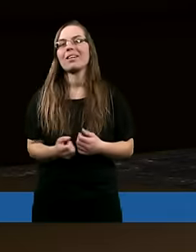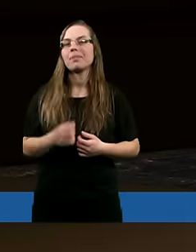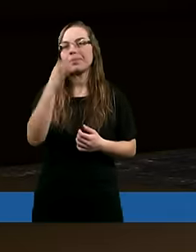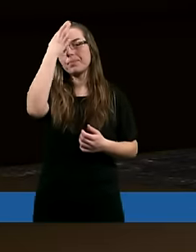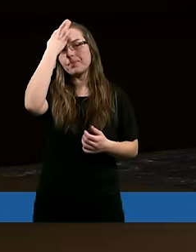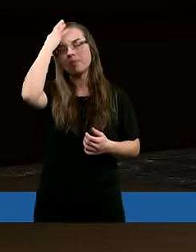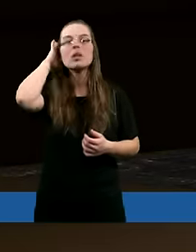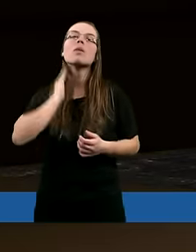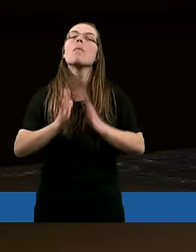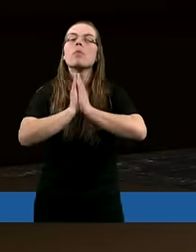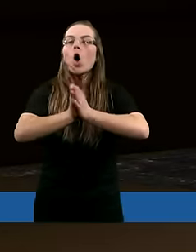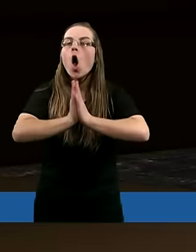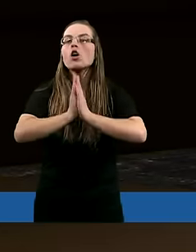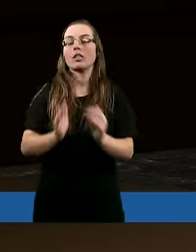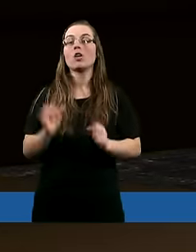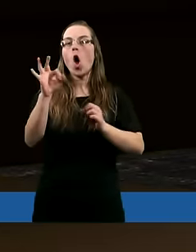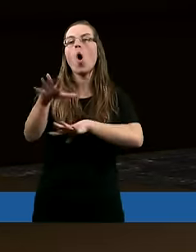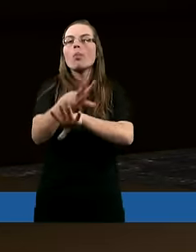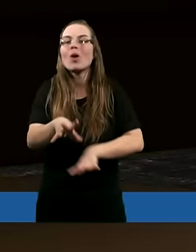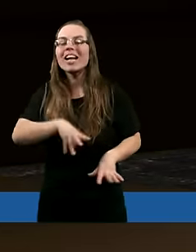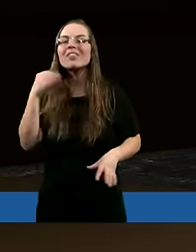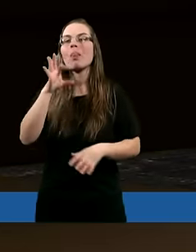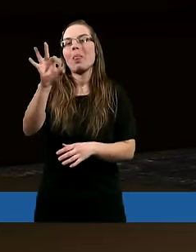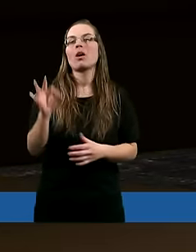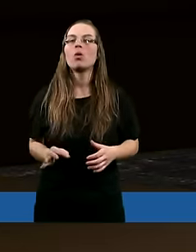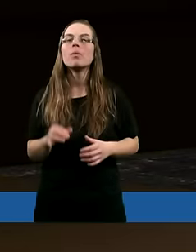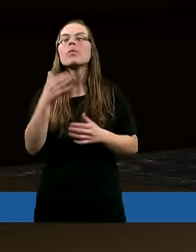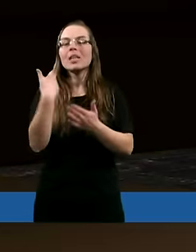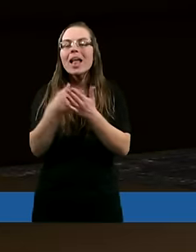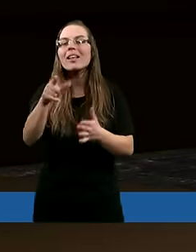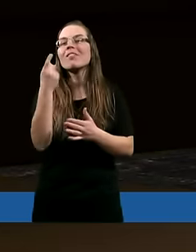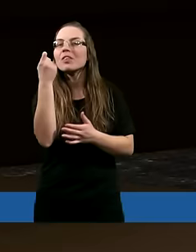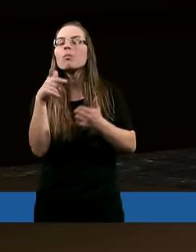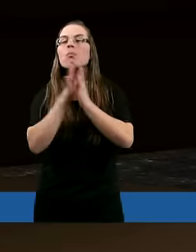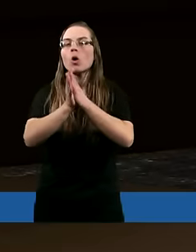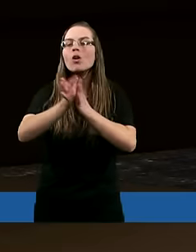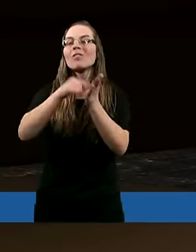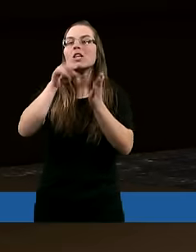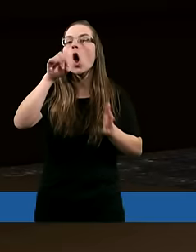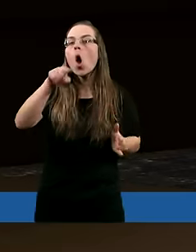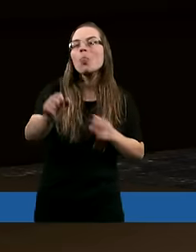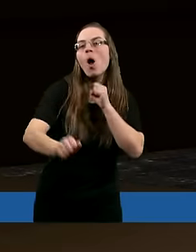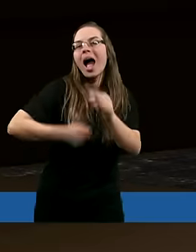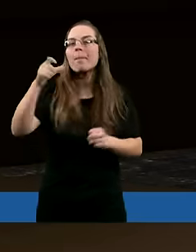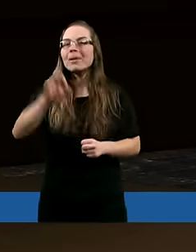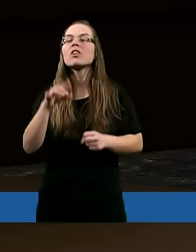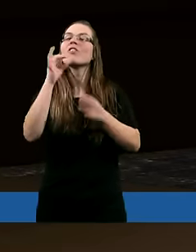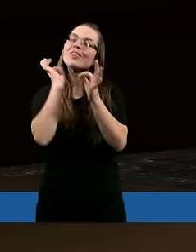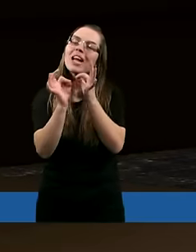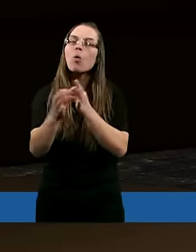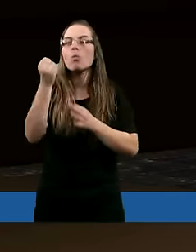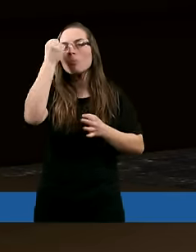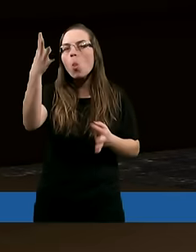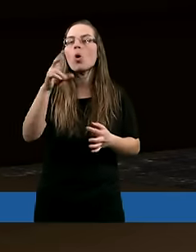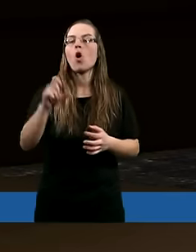jak prosić o Ducha Świętego. Dlatego w tej chwili również prosimy o to, abyś szczególną